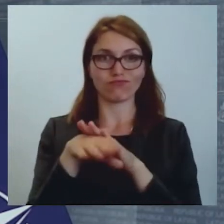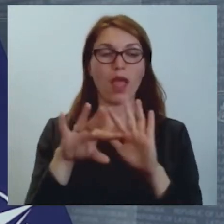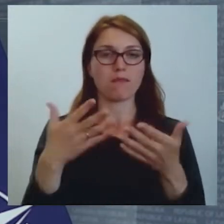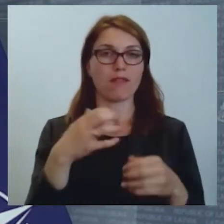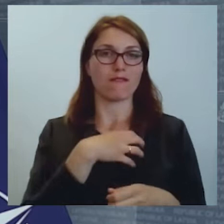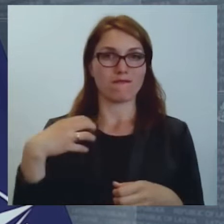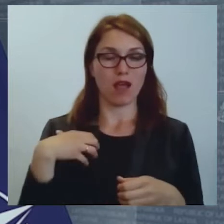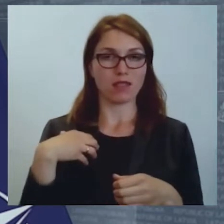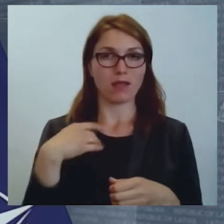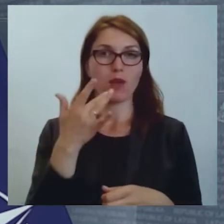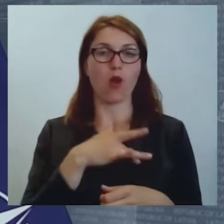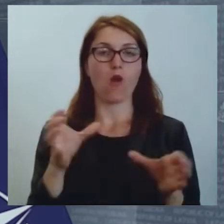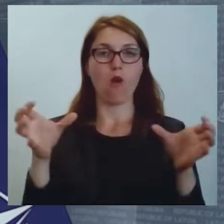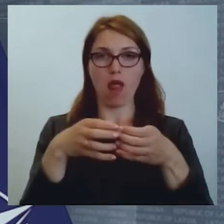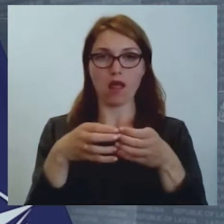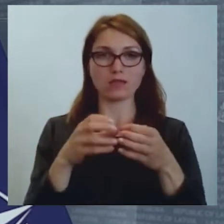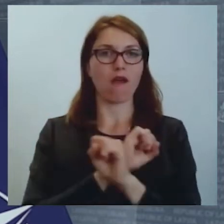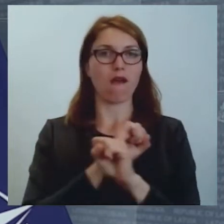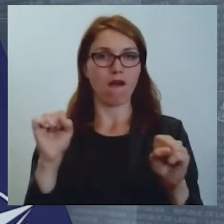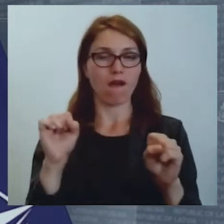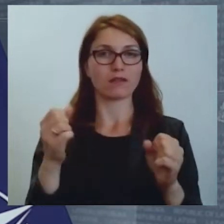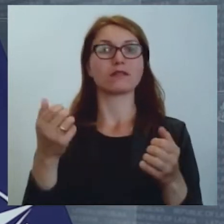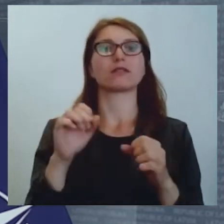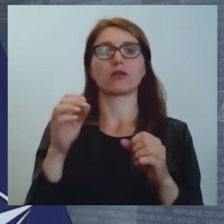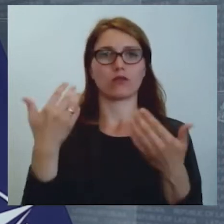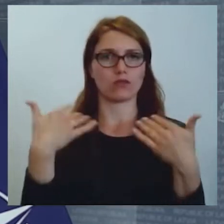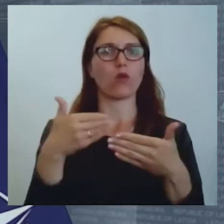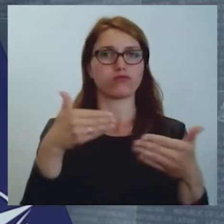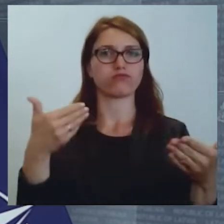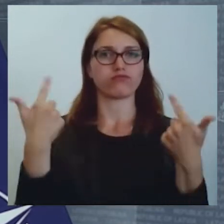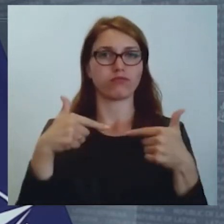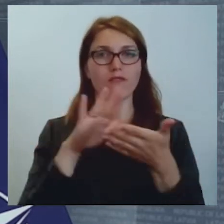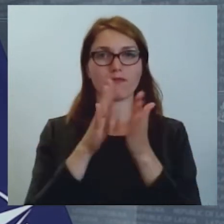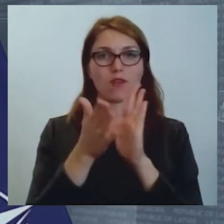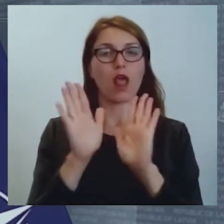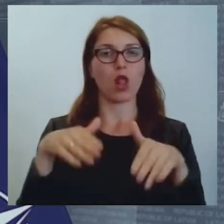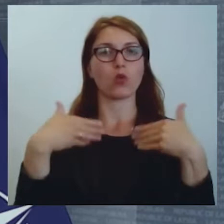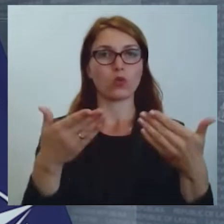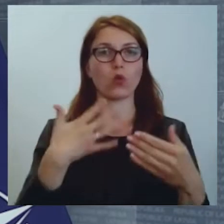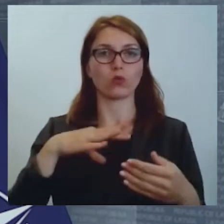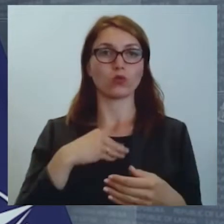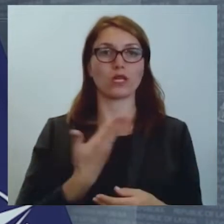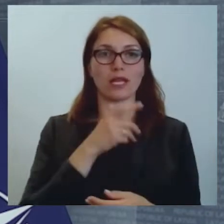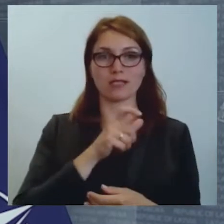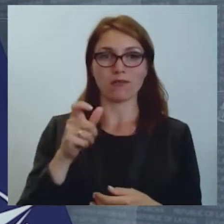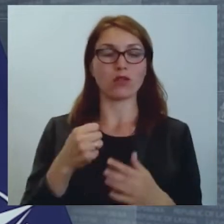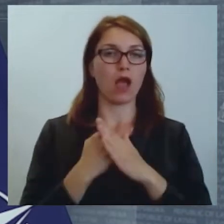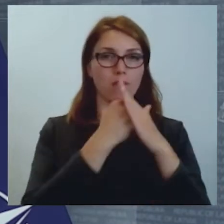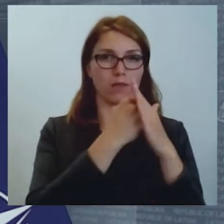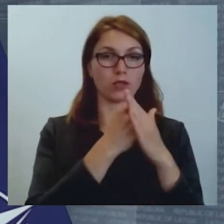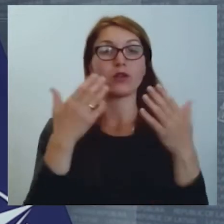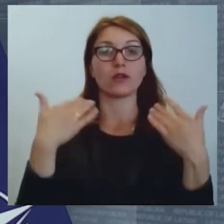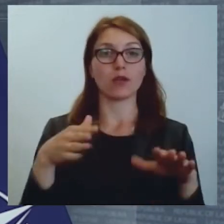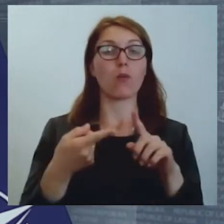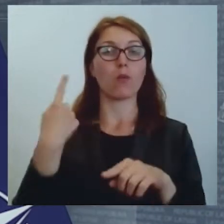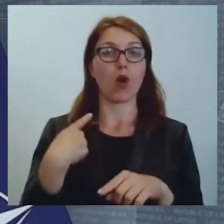spējuši ātri un saulējcīgi vienoties, lai sniegt mūsu iedzīvotējiem atbalstu. Mēs jau pagaišā